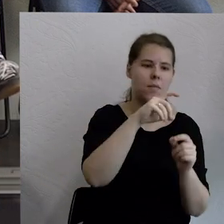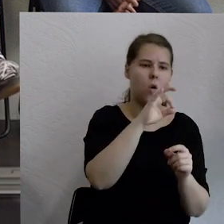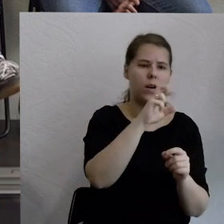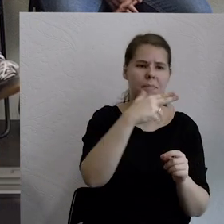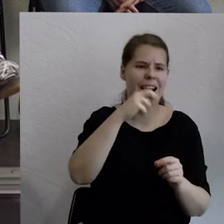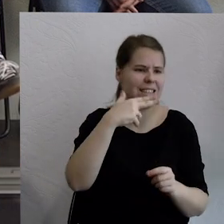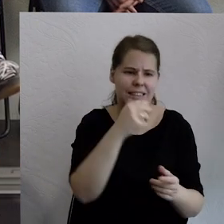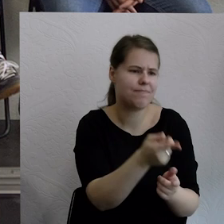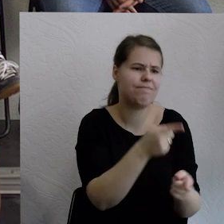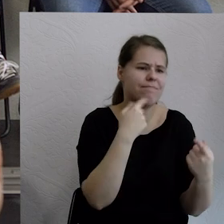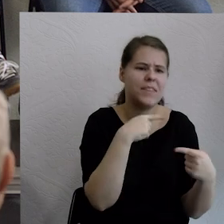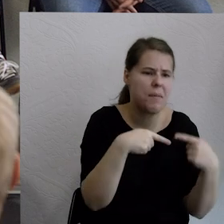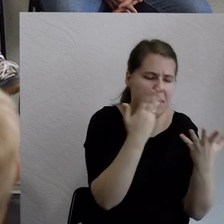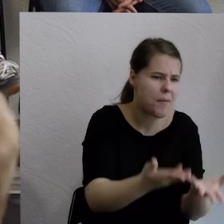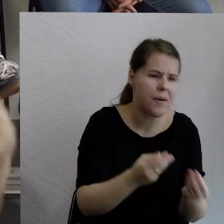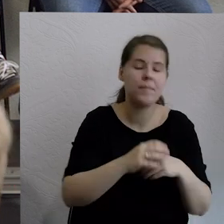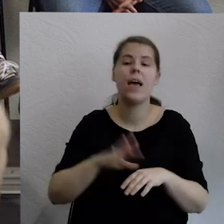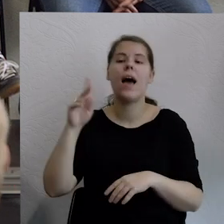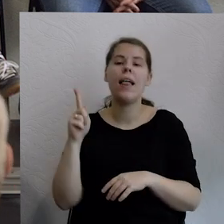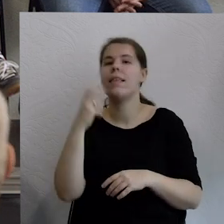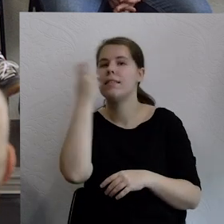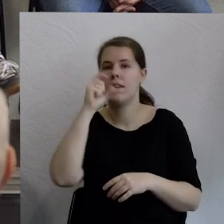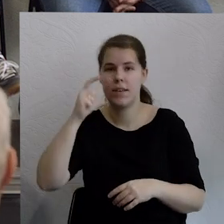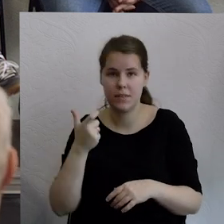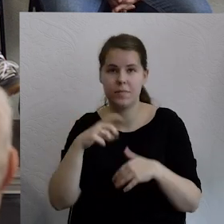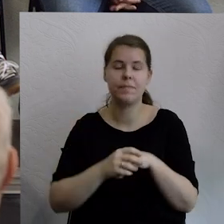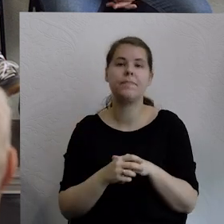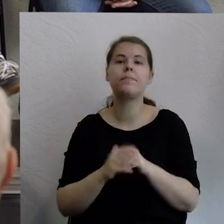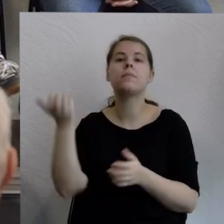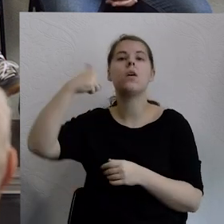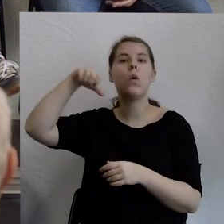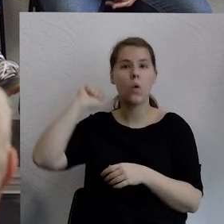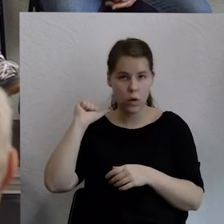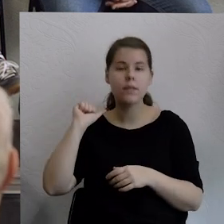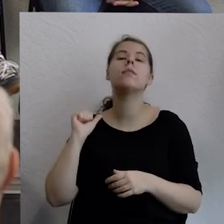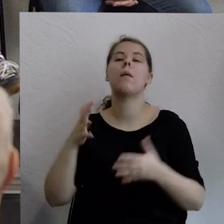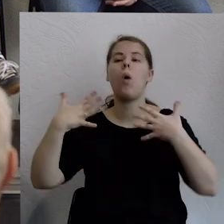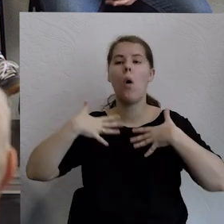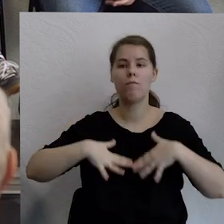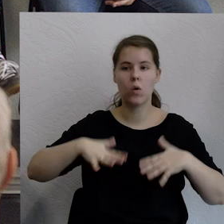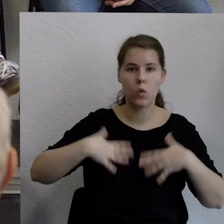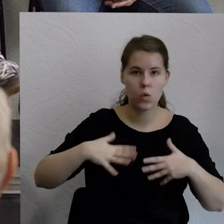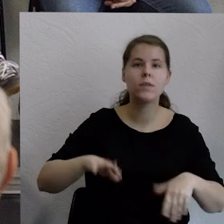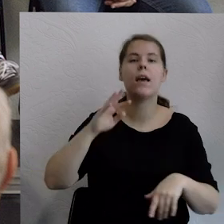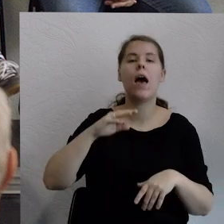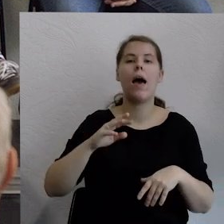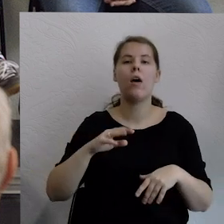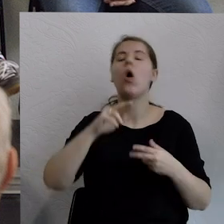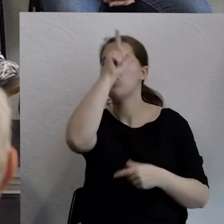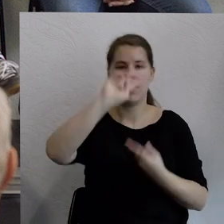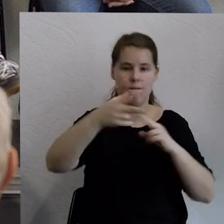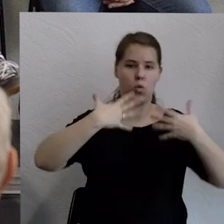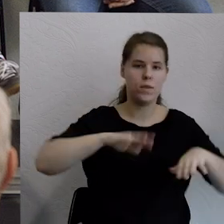pozytywnie i optymistycznie. W zeszłym roku mieliśmy właśnie oprócz Gruzji najwięcej zespołów z Armenii. I to ludzi